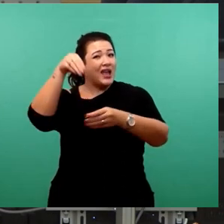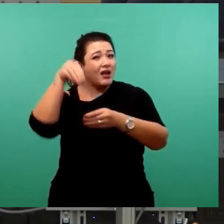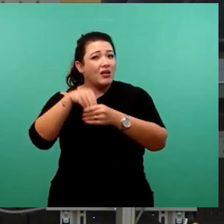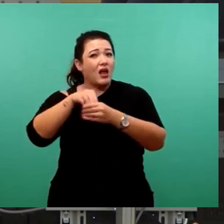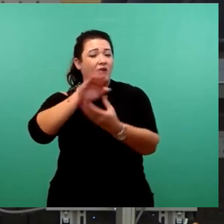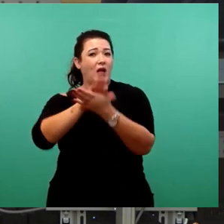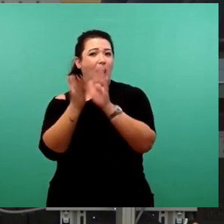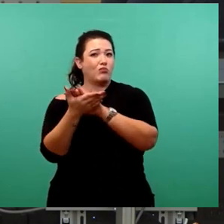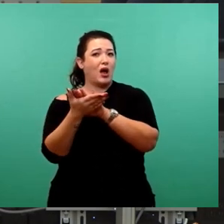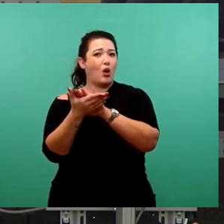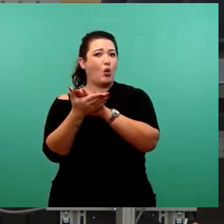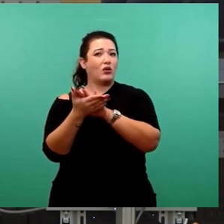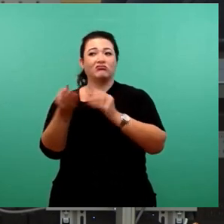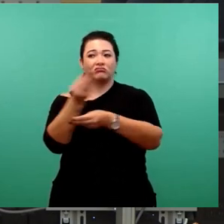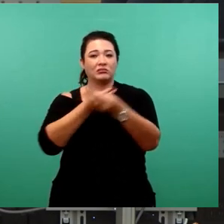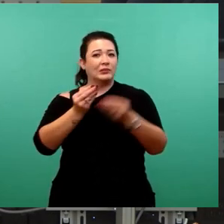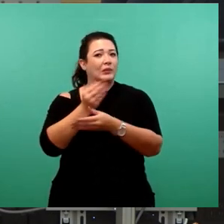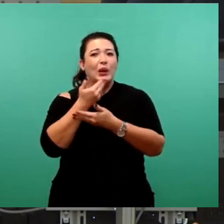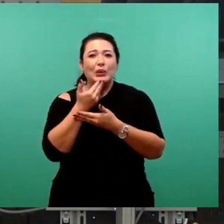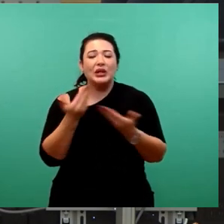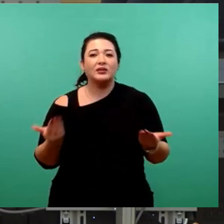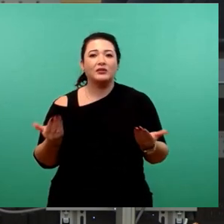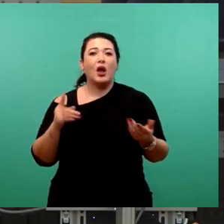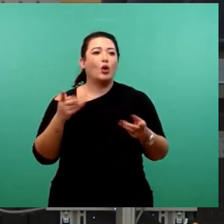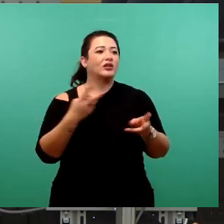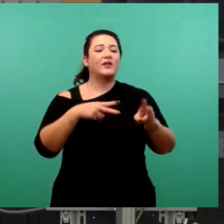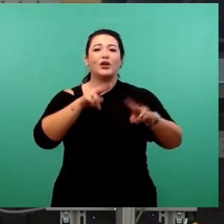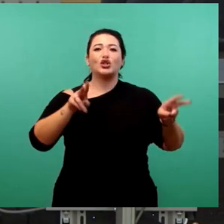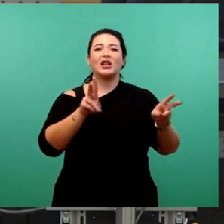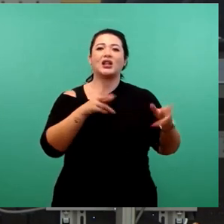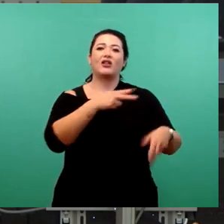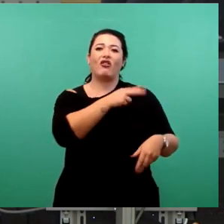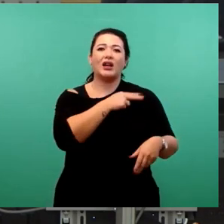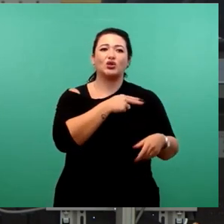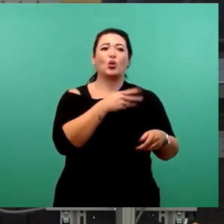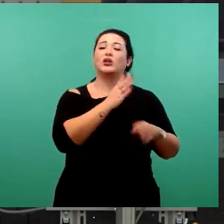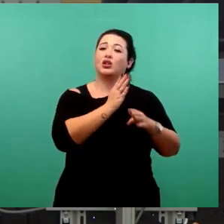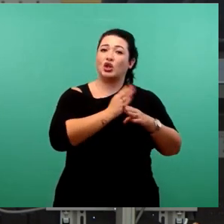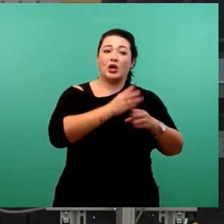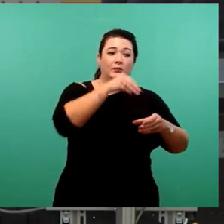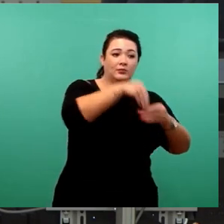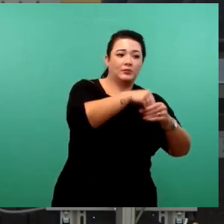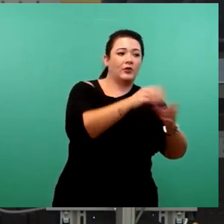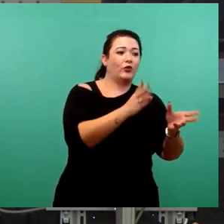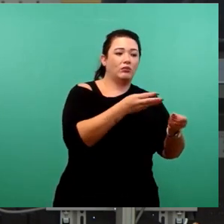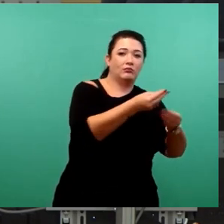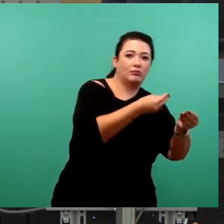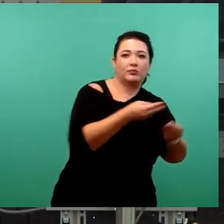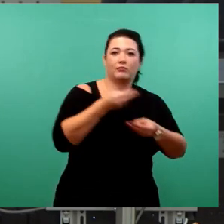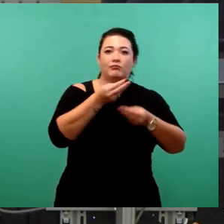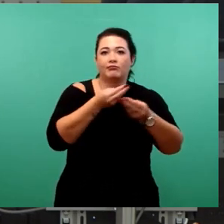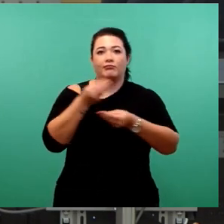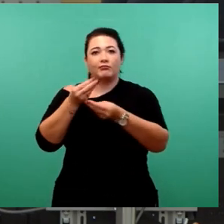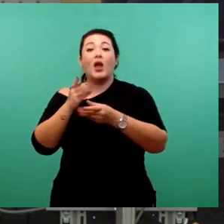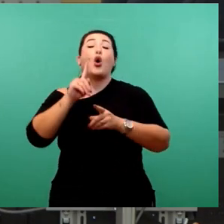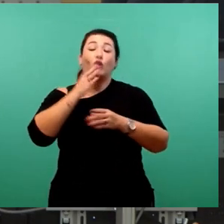in unseren Fraktionen, zumindest die beteiligten Fraktionen, bereits über Inhalte gesprochen. Wir hatten schon Kompromisse gefunden. Warum? Weil wir